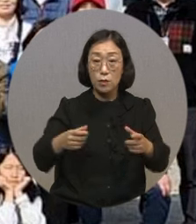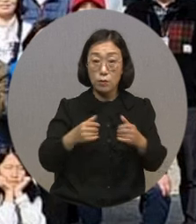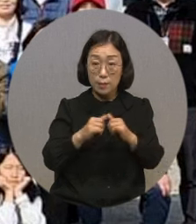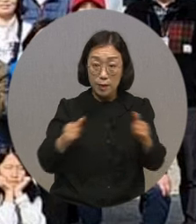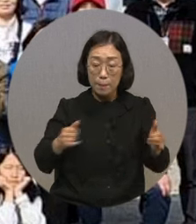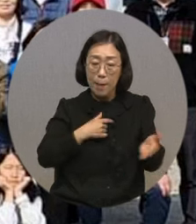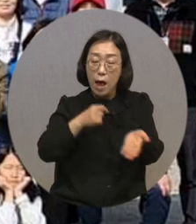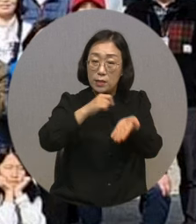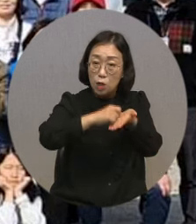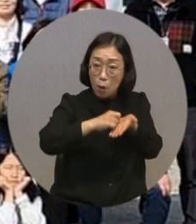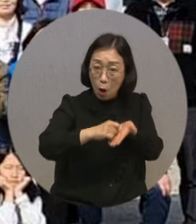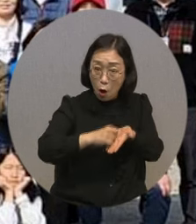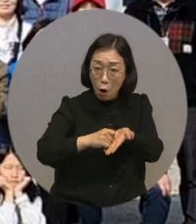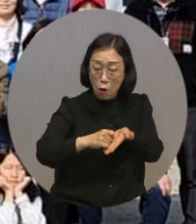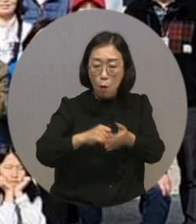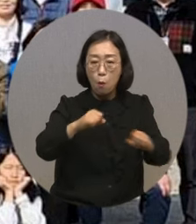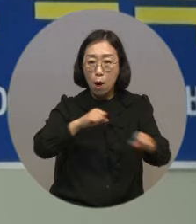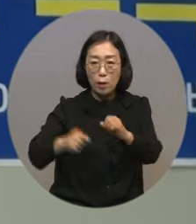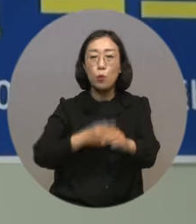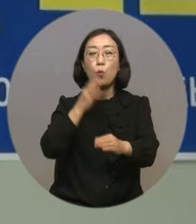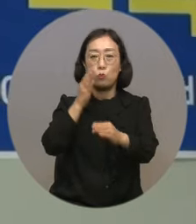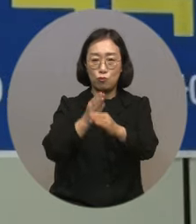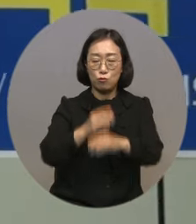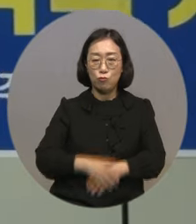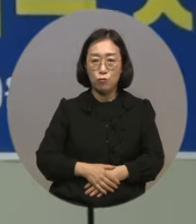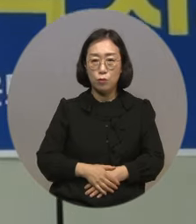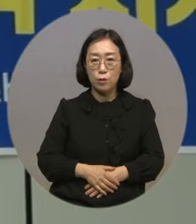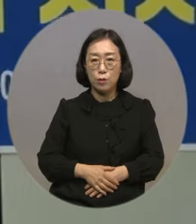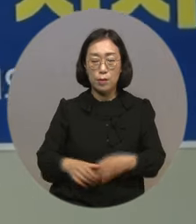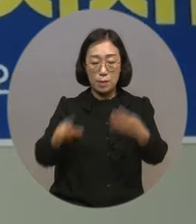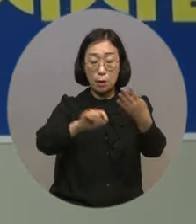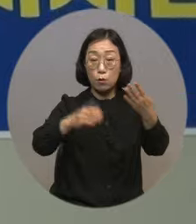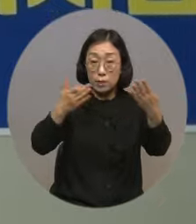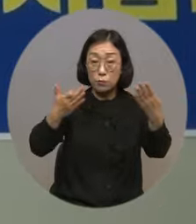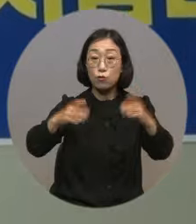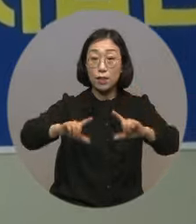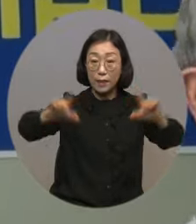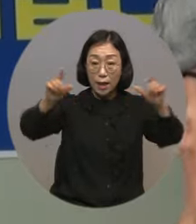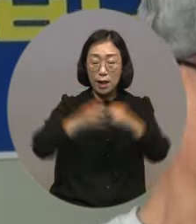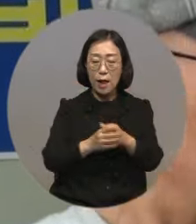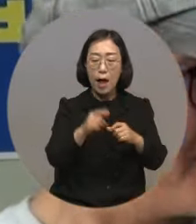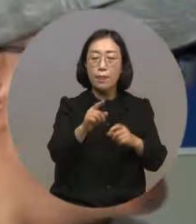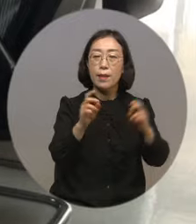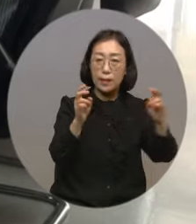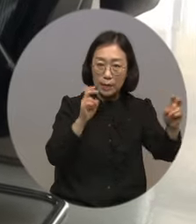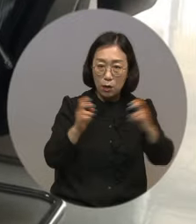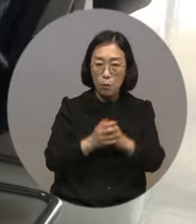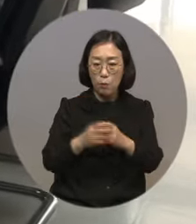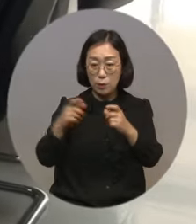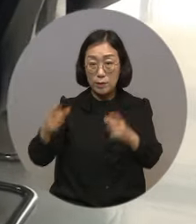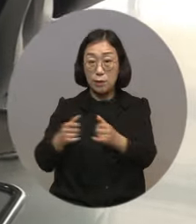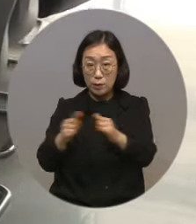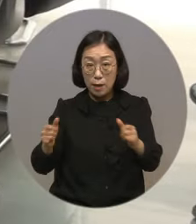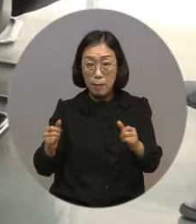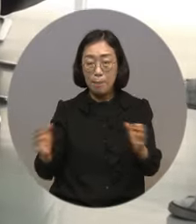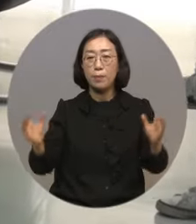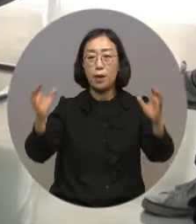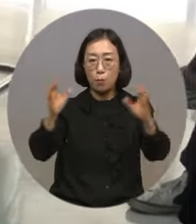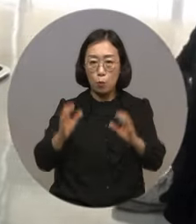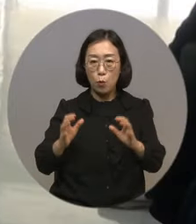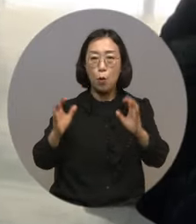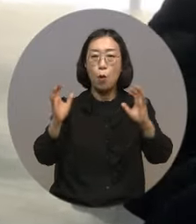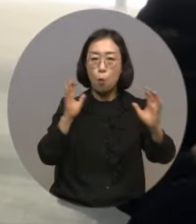추진 운동을 위한 움직임이 있는 가운데 지난 19일 관내 한 기업의 직원들과 시민들이 한자리에 모였습니다.